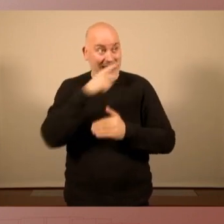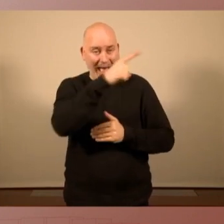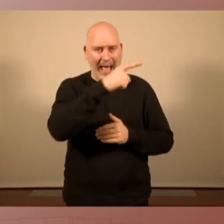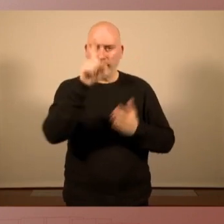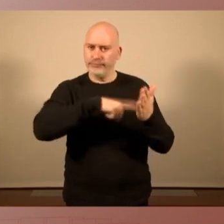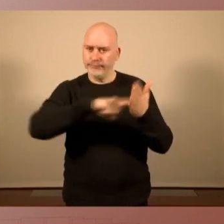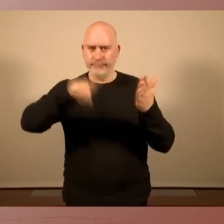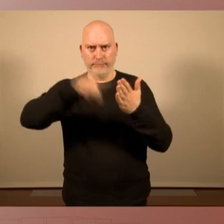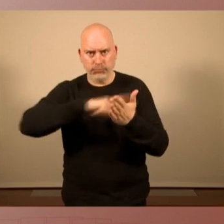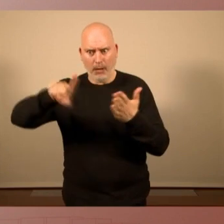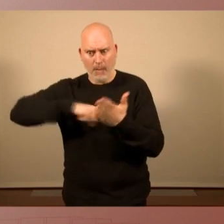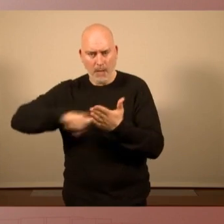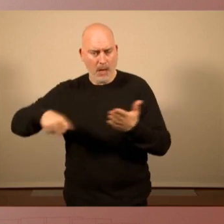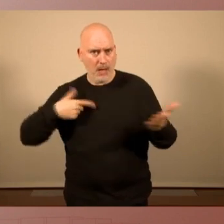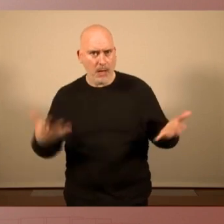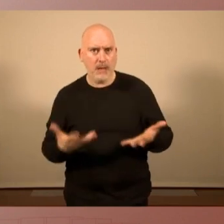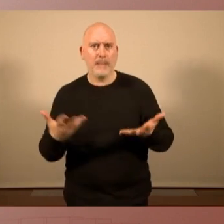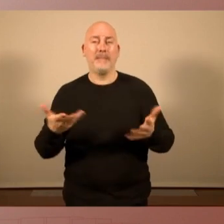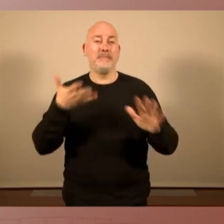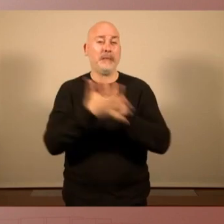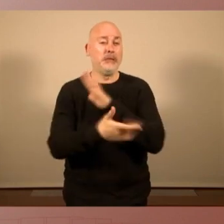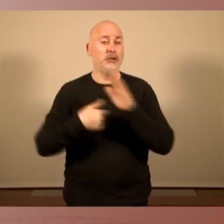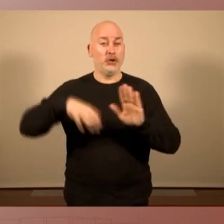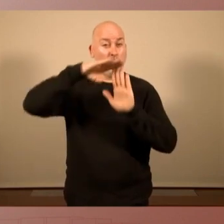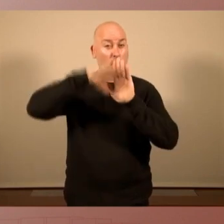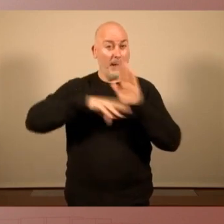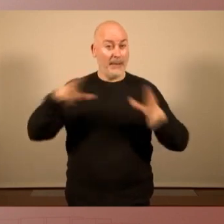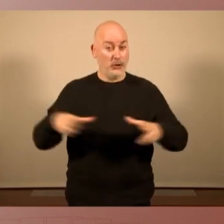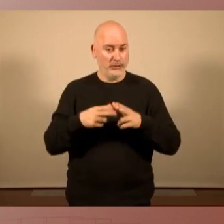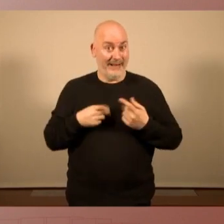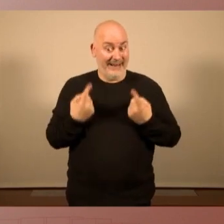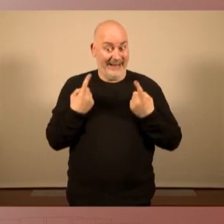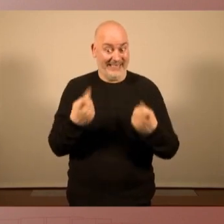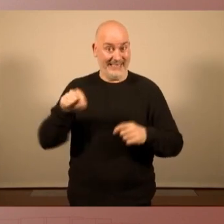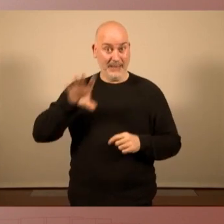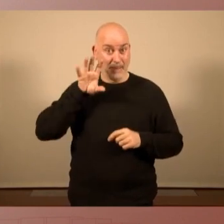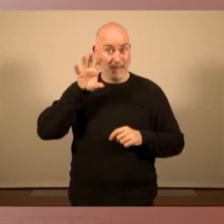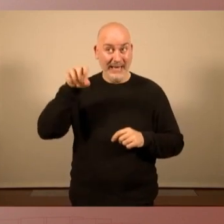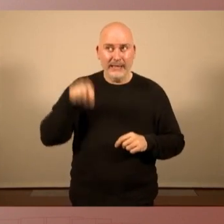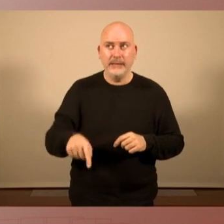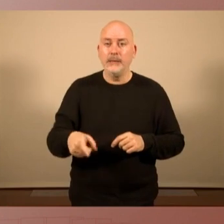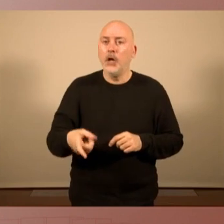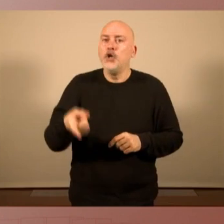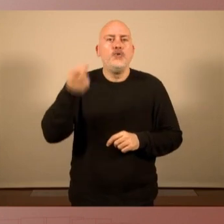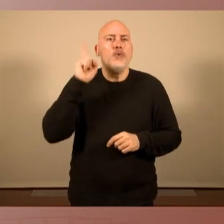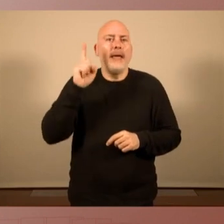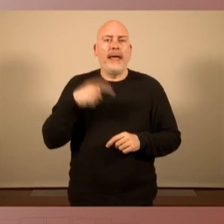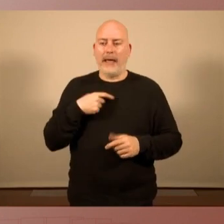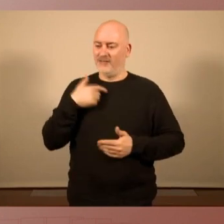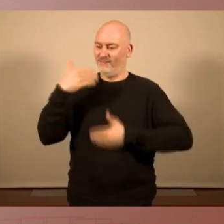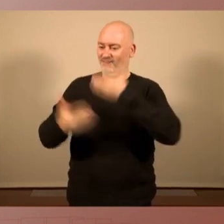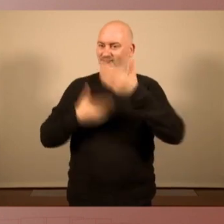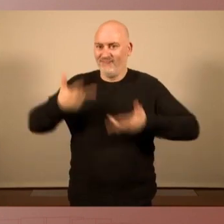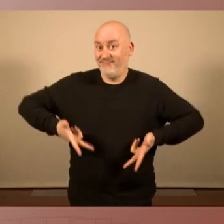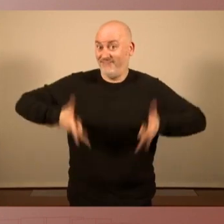nosaltres entenem que el programa social que necessita el nostre país només es pot desenvolupar a partir